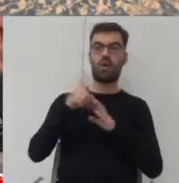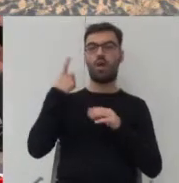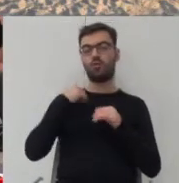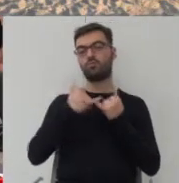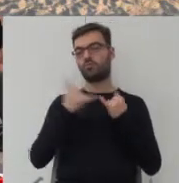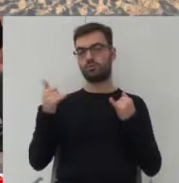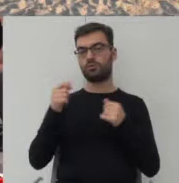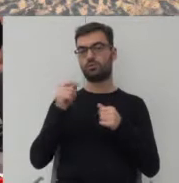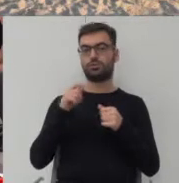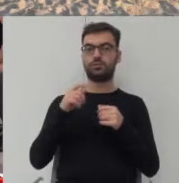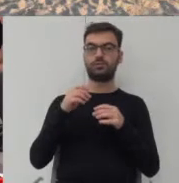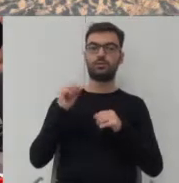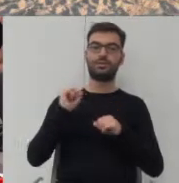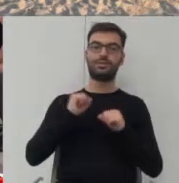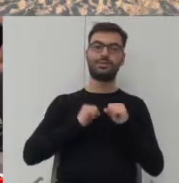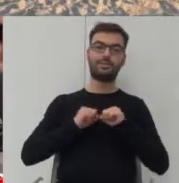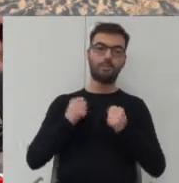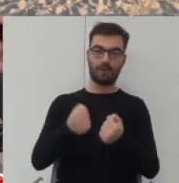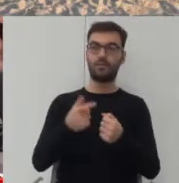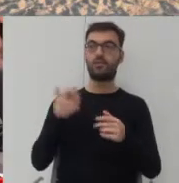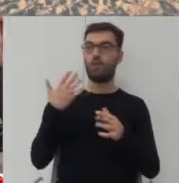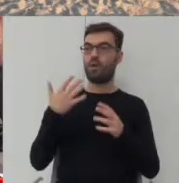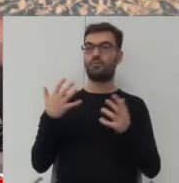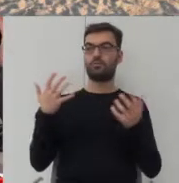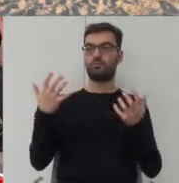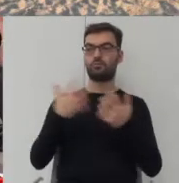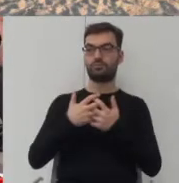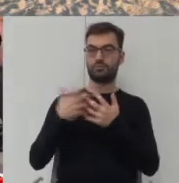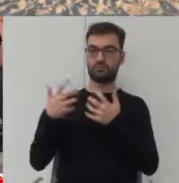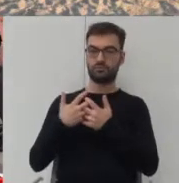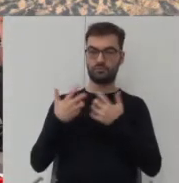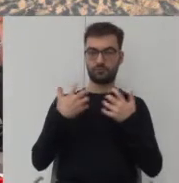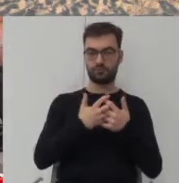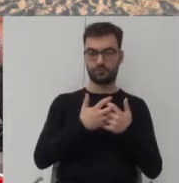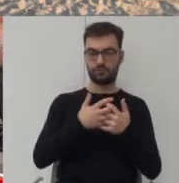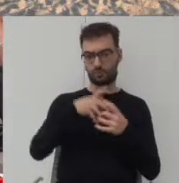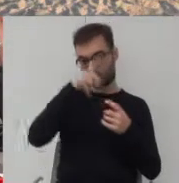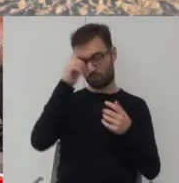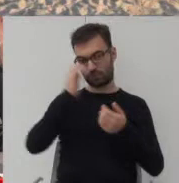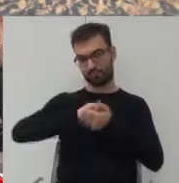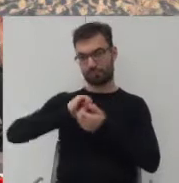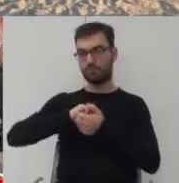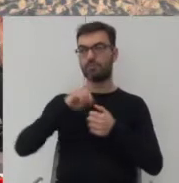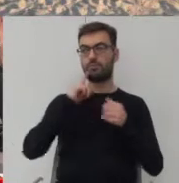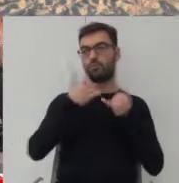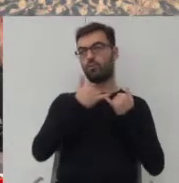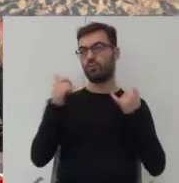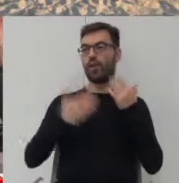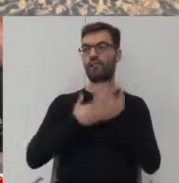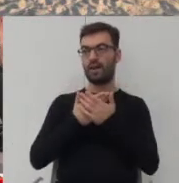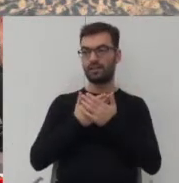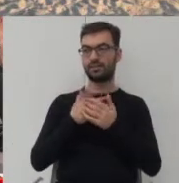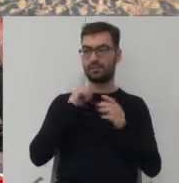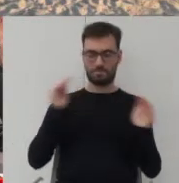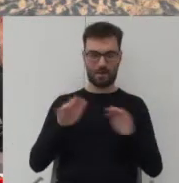sprawności, tak naprawdę skleiło społeczności bardzo wielu grodzonych osiedli. I jakby wprowadzając bardzo szeroką i zróżnicowaną ofertę na